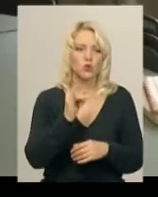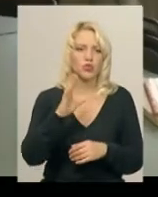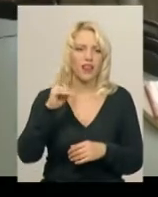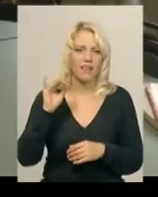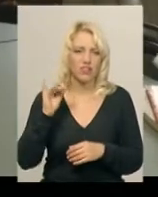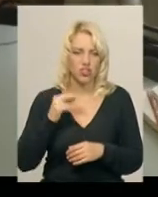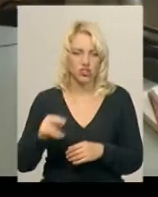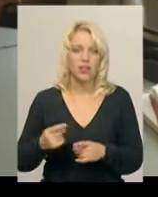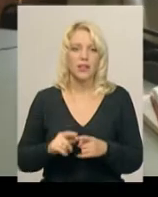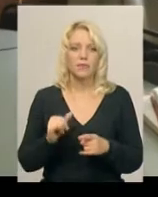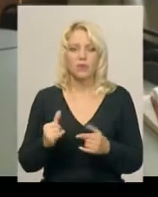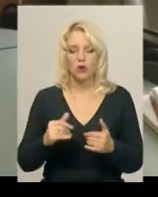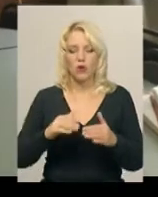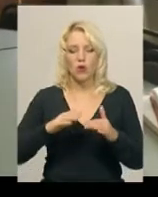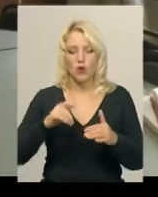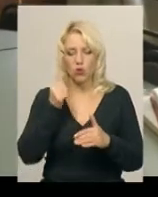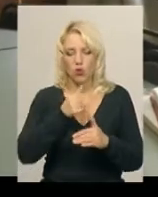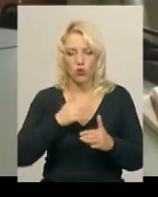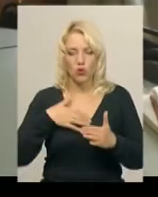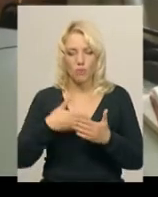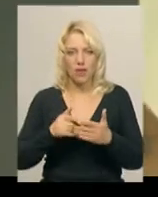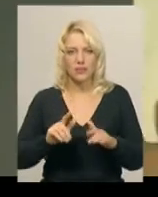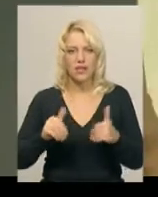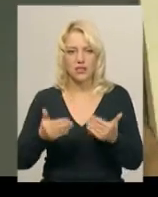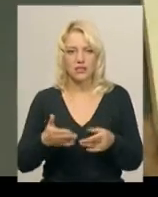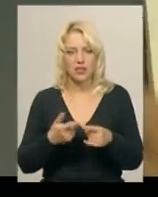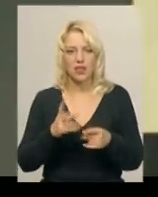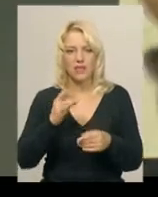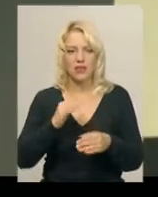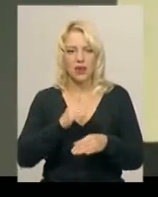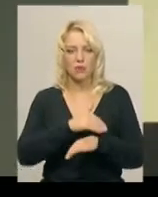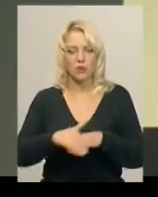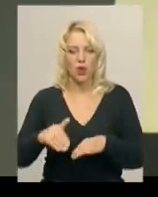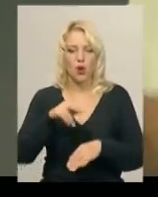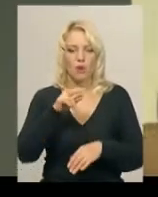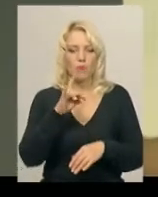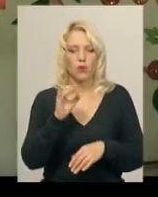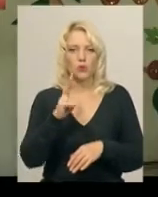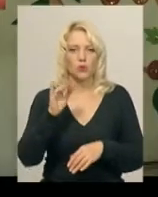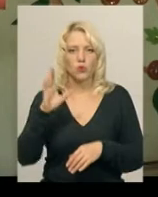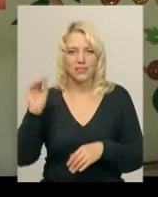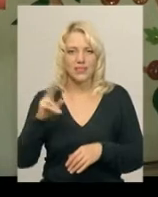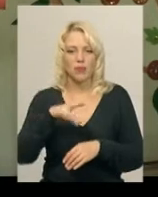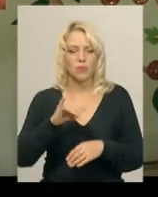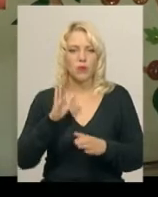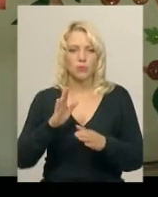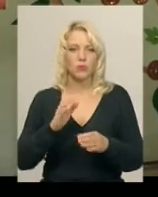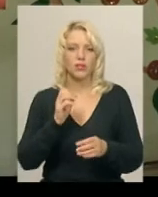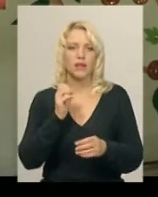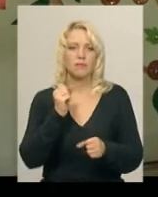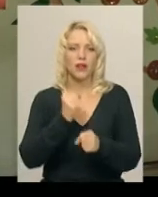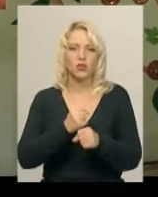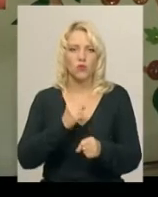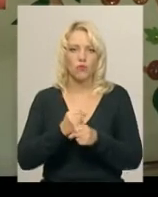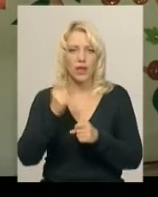Хмельницької міської ради «Громадська ініціатива» у листопаді на вулиці Проскурівського підпілля, 71, під його керівництвом функціонуватиме анімаційна студія.